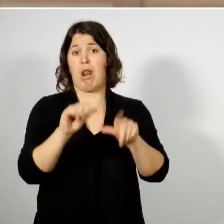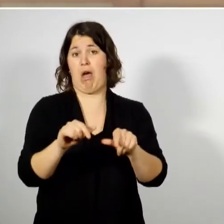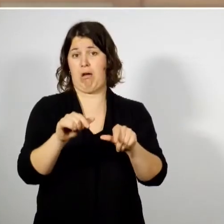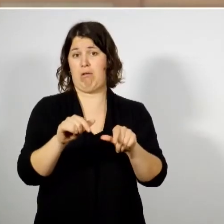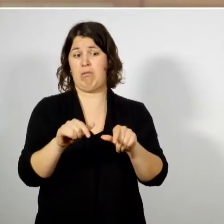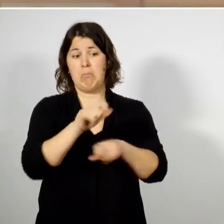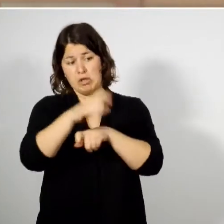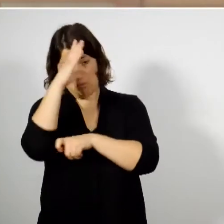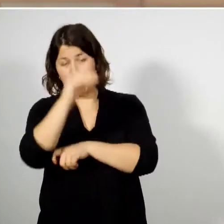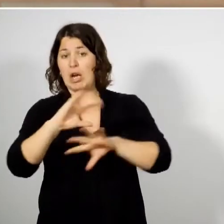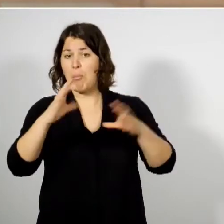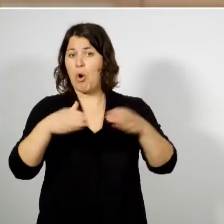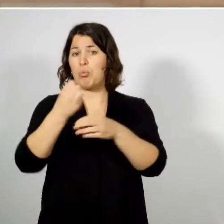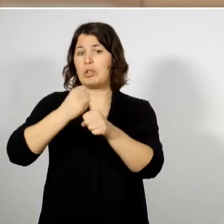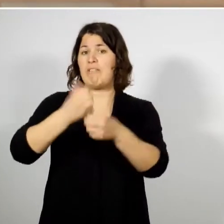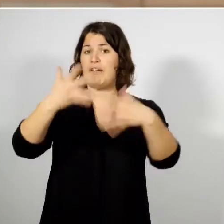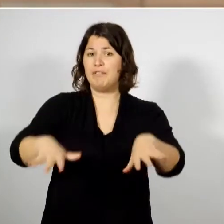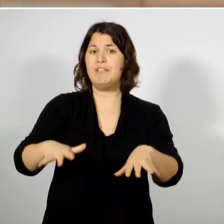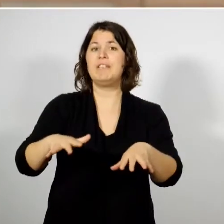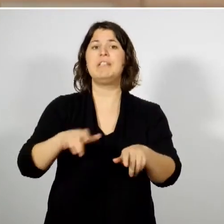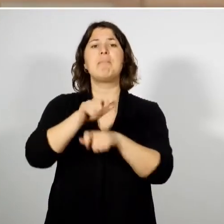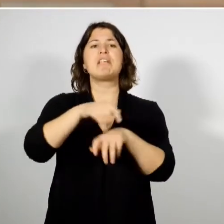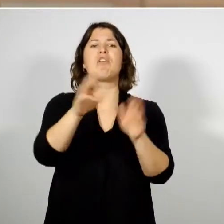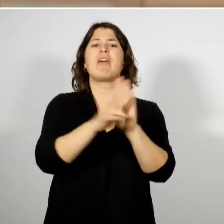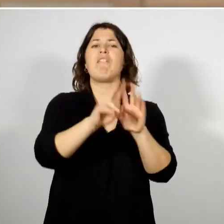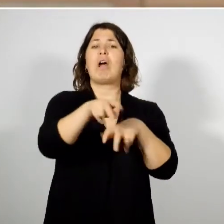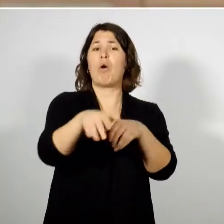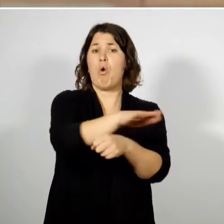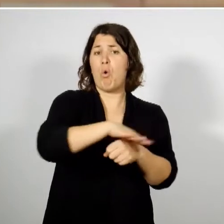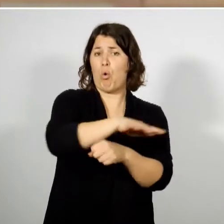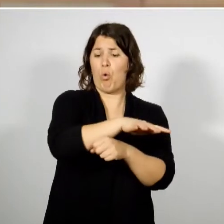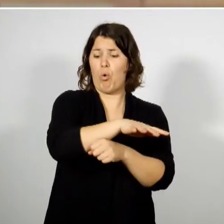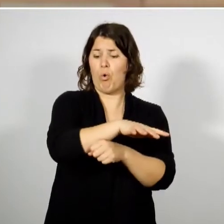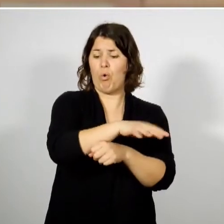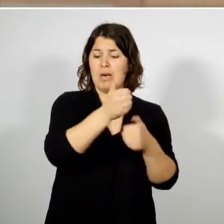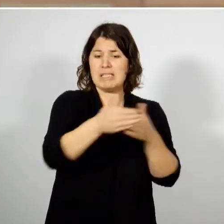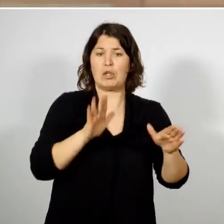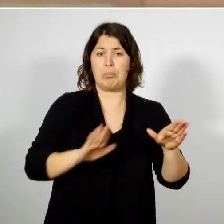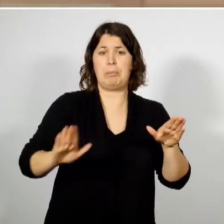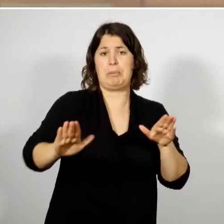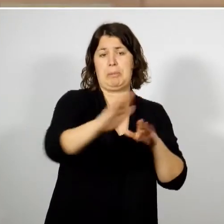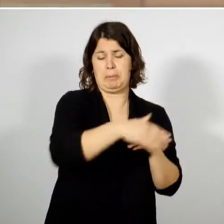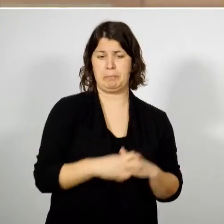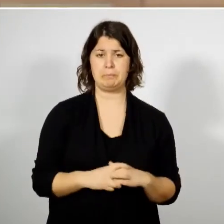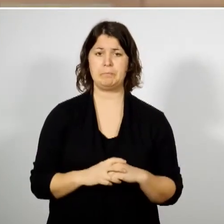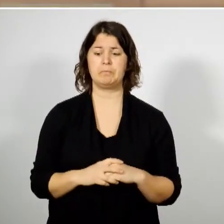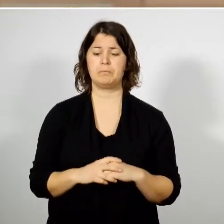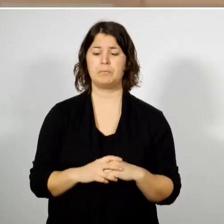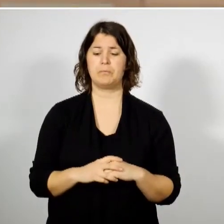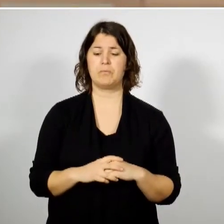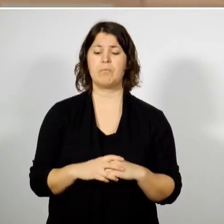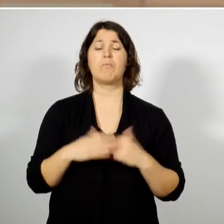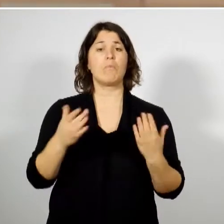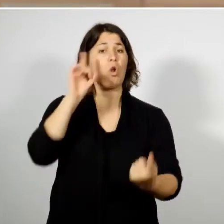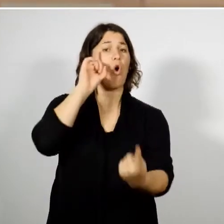sous forme de groupes de travail avec des référents agricoles locaux, et ce, par secteur métropolitain. Et ce, afin